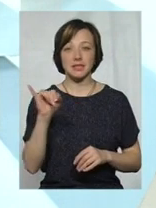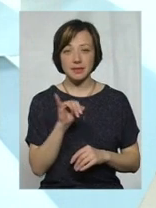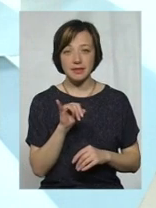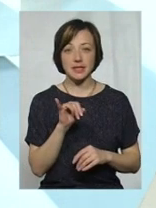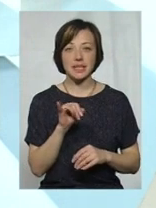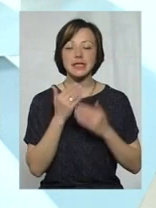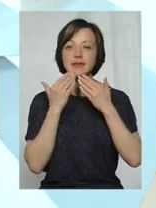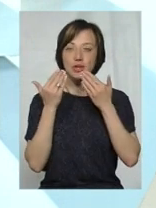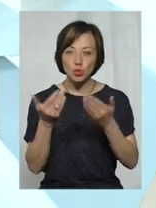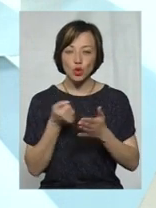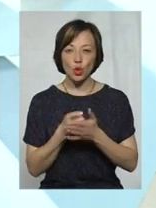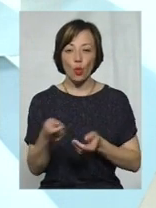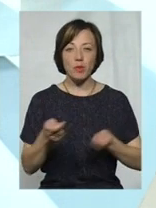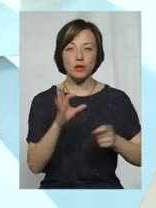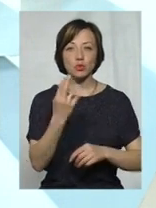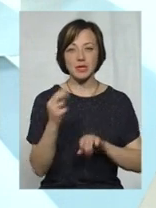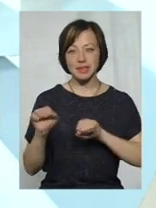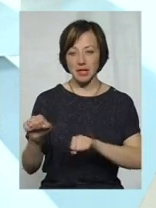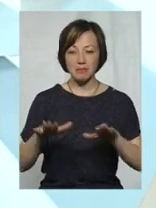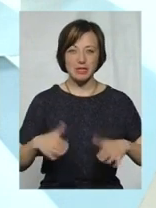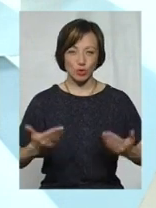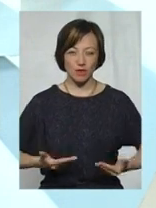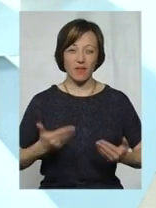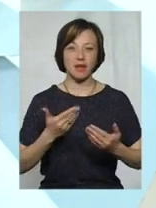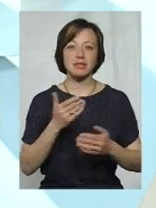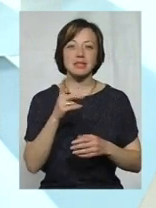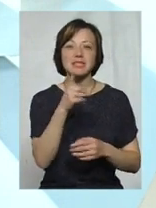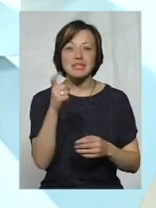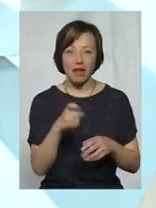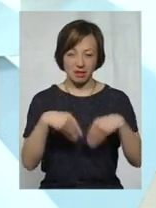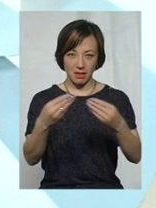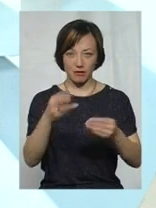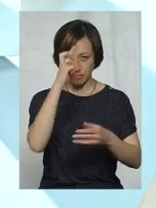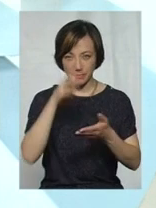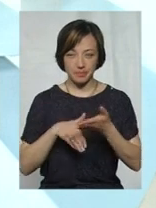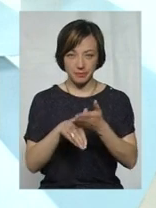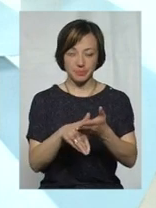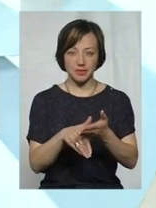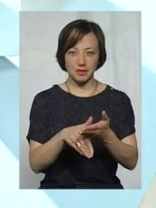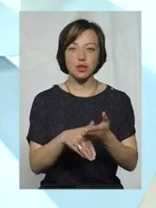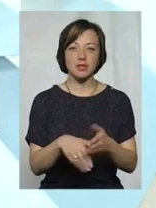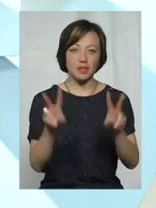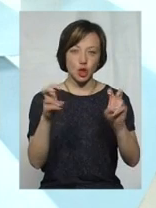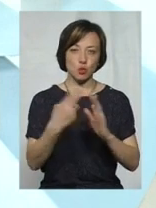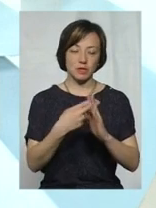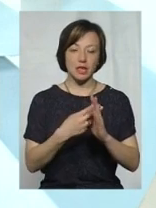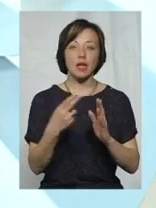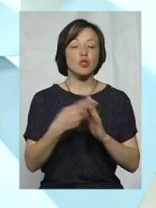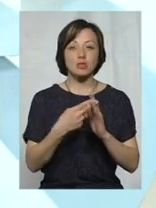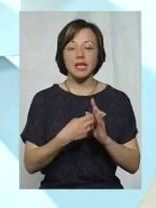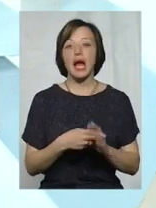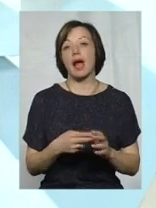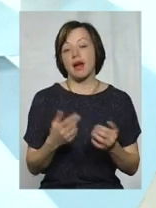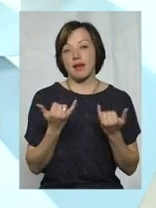звернутися до управління соціального захисту на оцінів за місцем проживання за призначенням субсидії. В даному випадку, з 1 травня,